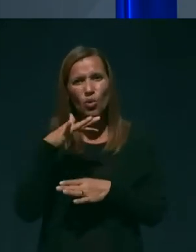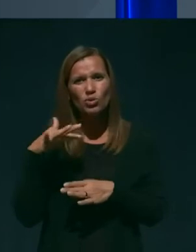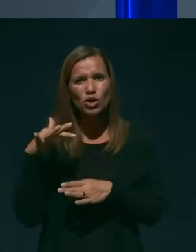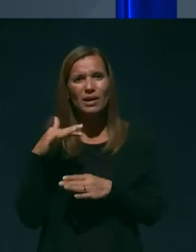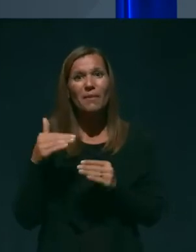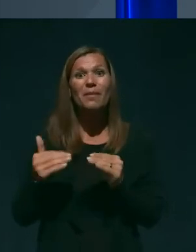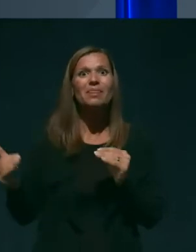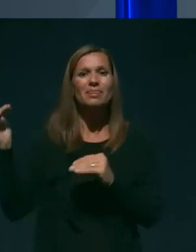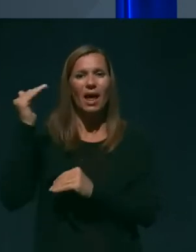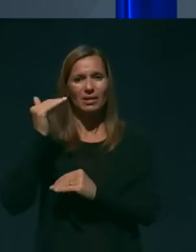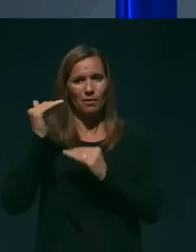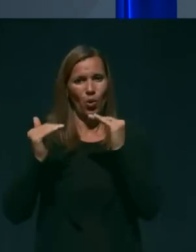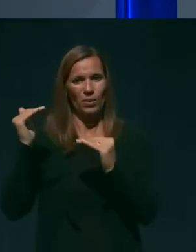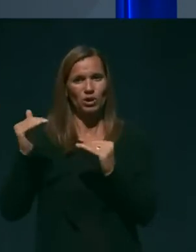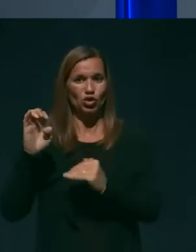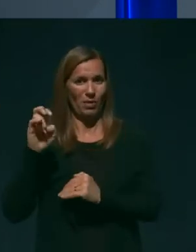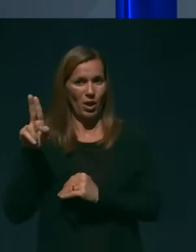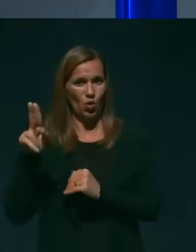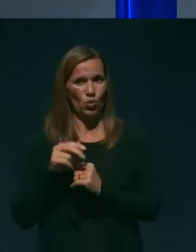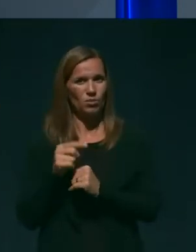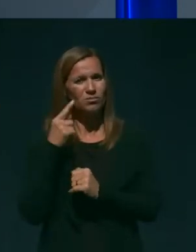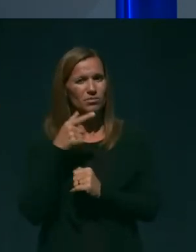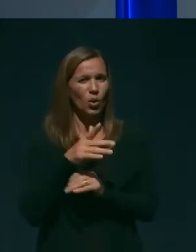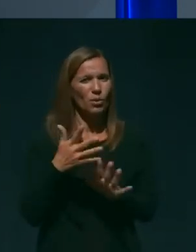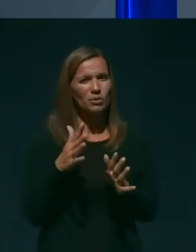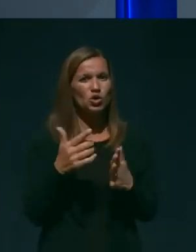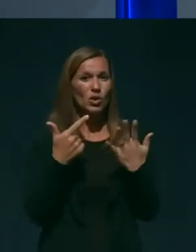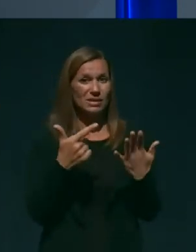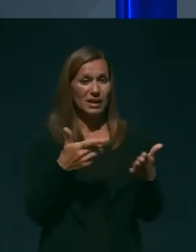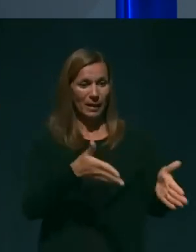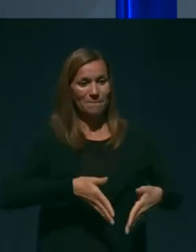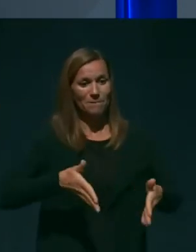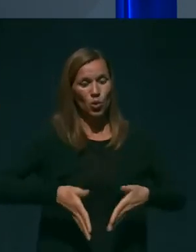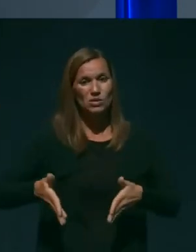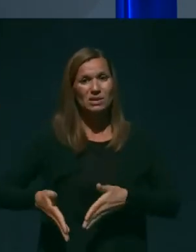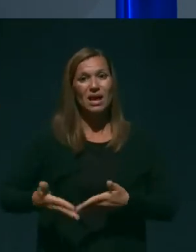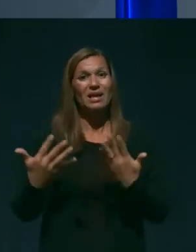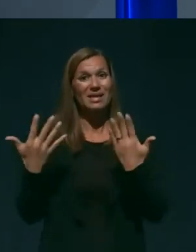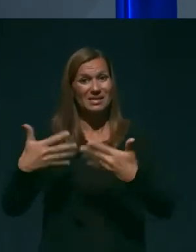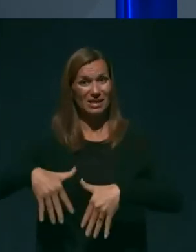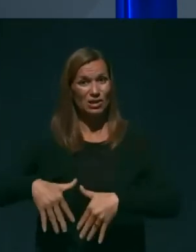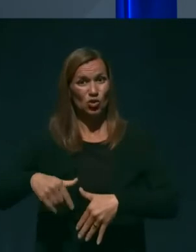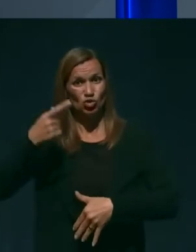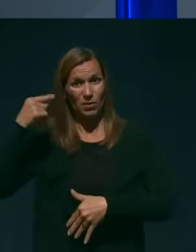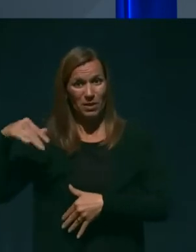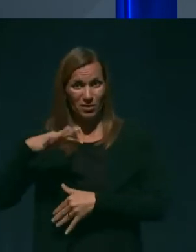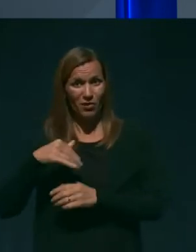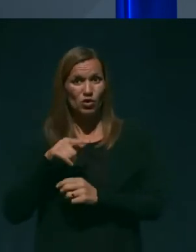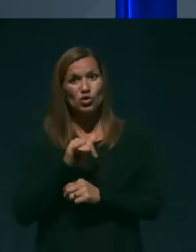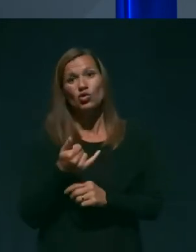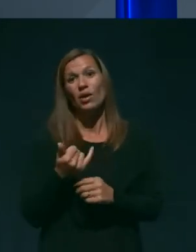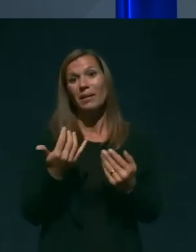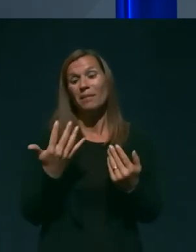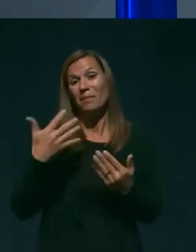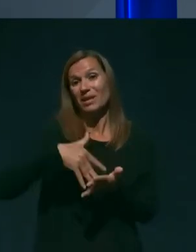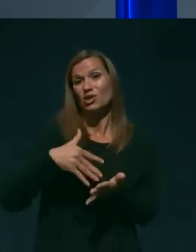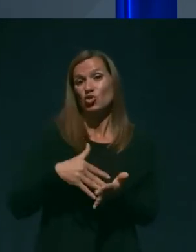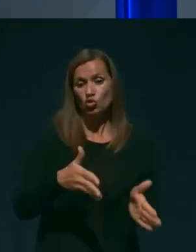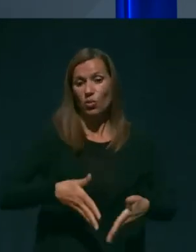-ja. To mislim, da je za približno 7 postel na 10 tisoč prebivalcev, kar je 1500 postel več.